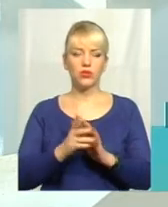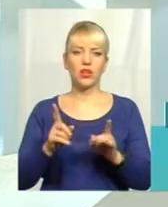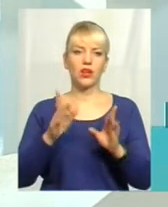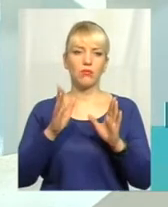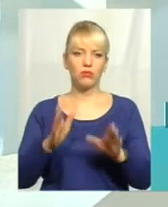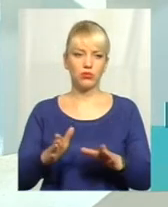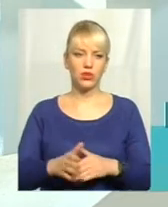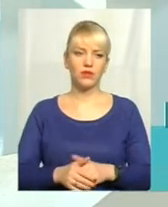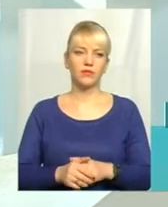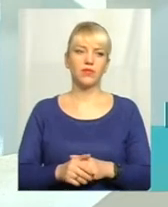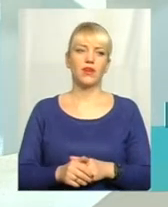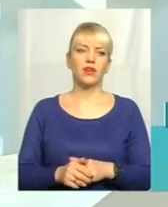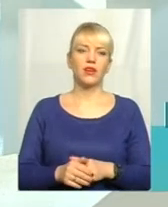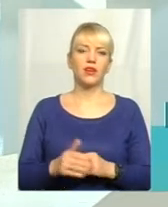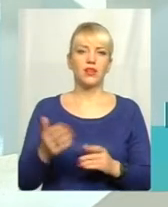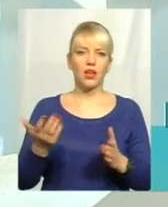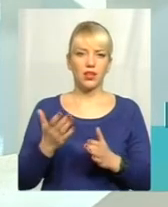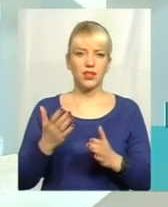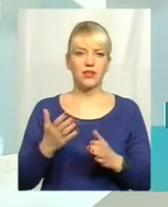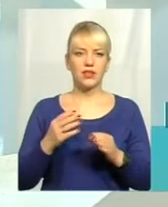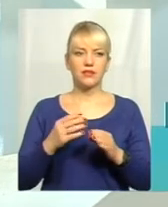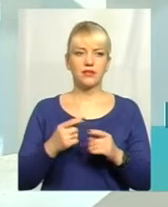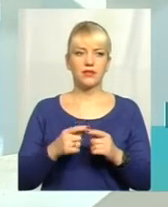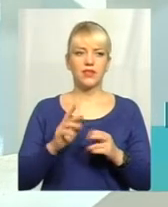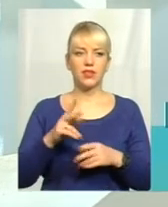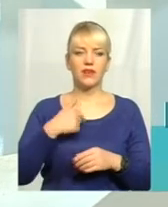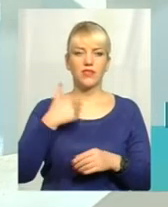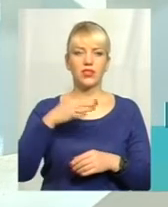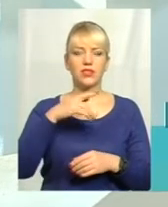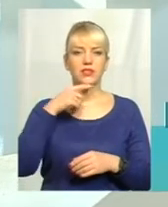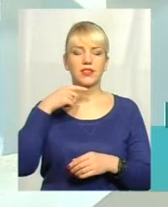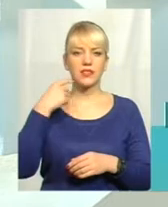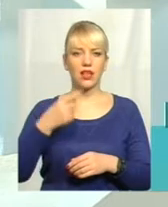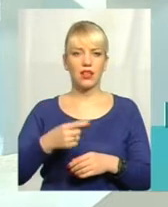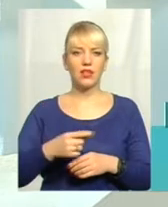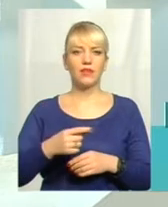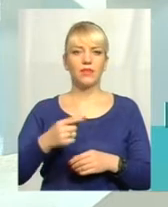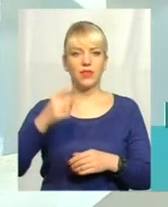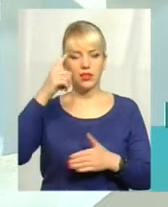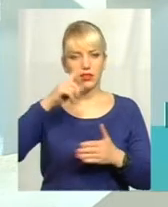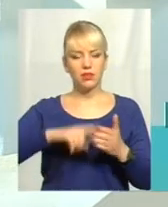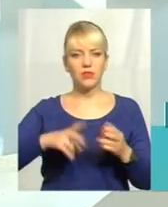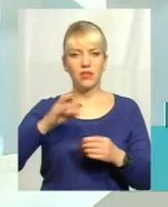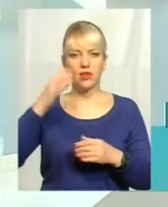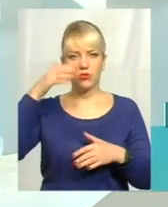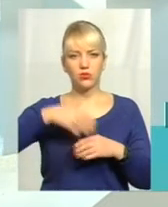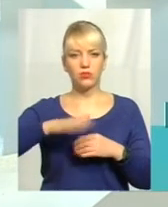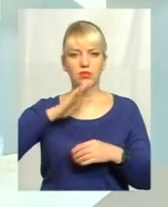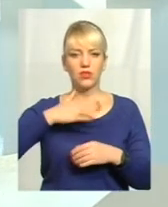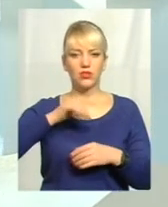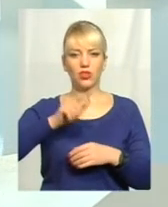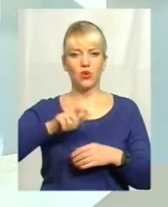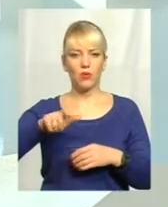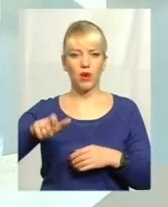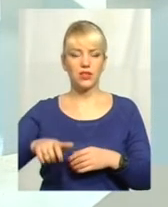яка, в принципі, вже наразі складається, то, так як я вже сказала, надіємося на розуміння наших громадян